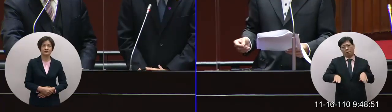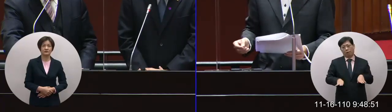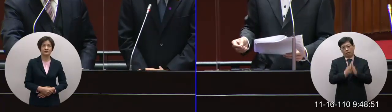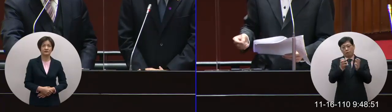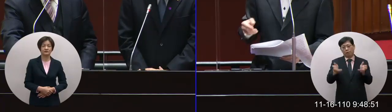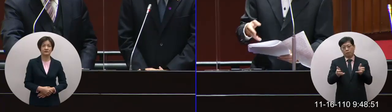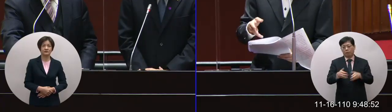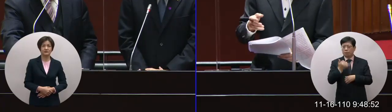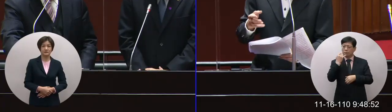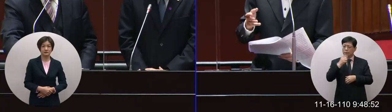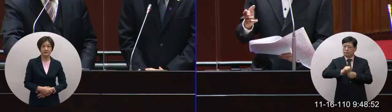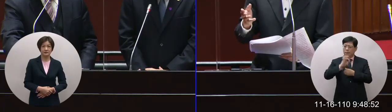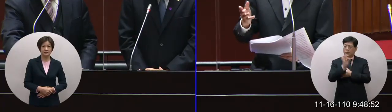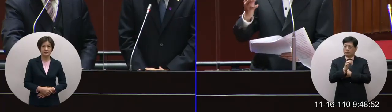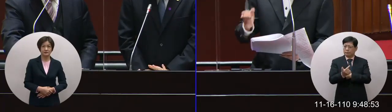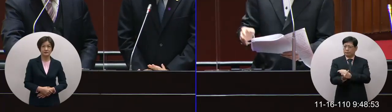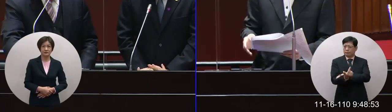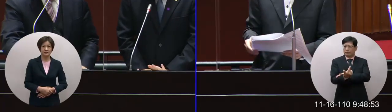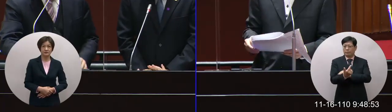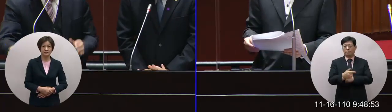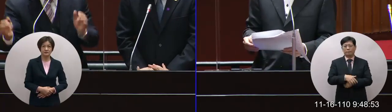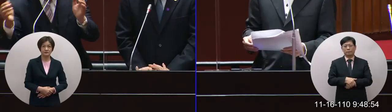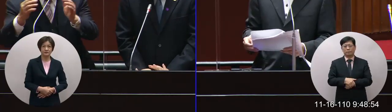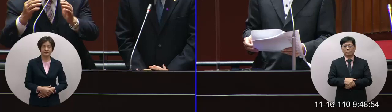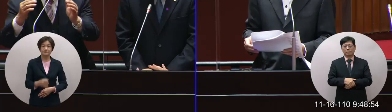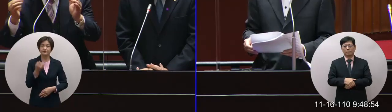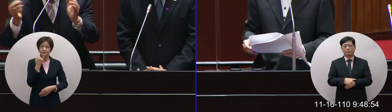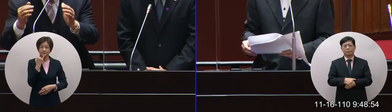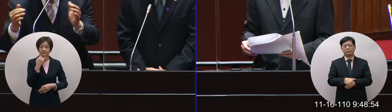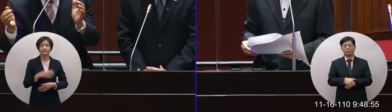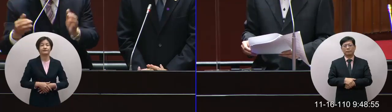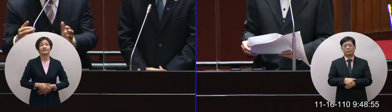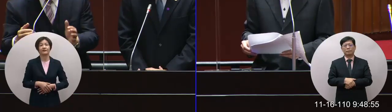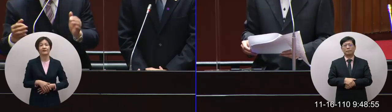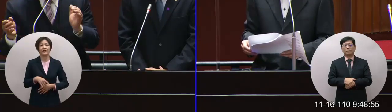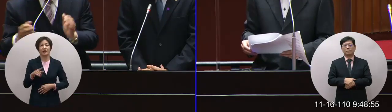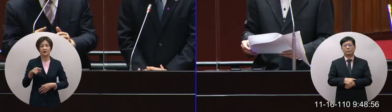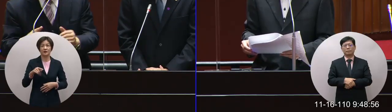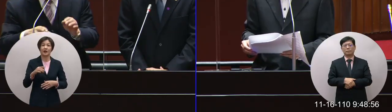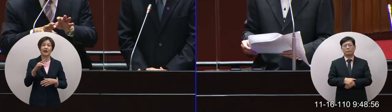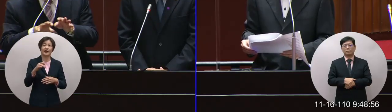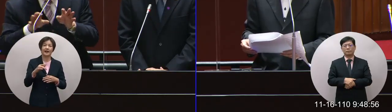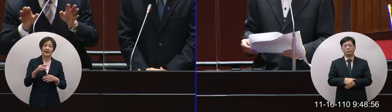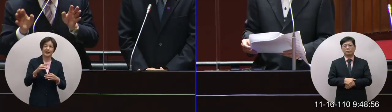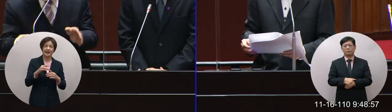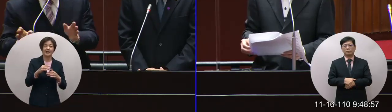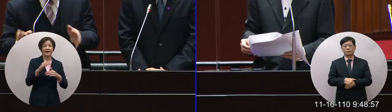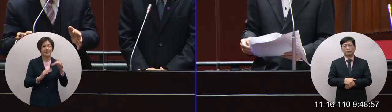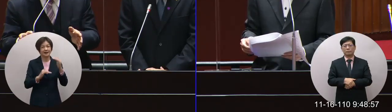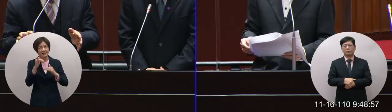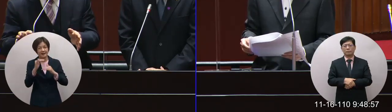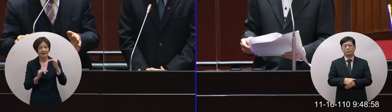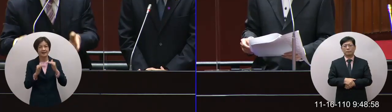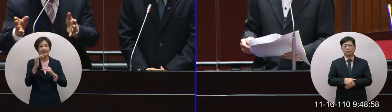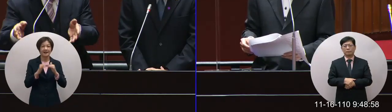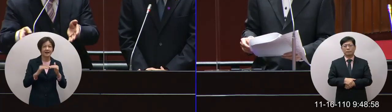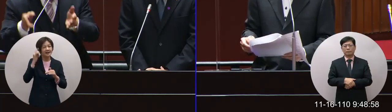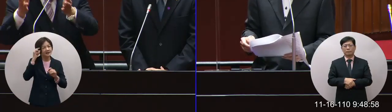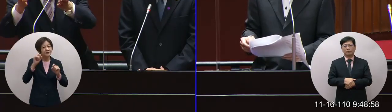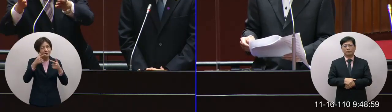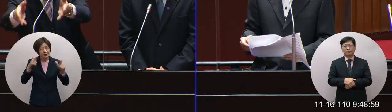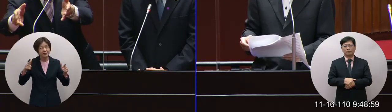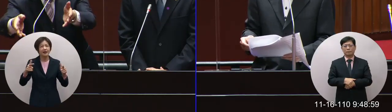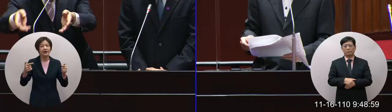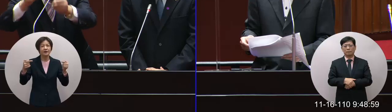是不是可以加快這裡的動作所以喔大家盡量喔溝通姐姐奇異反